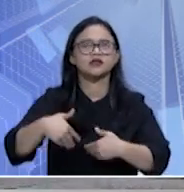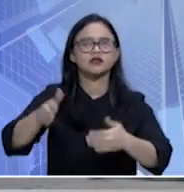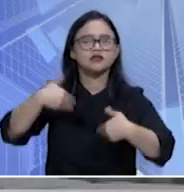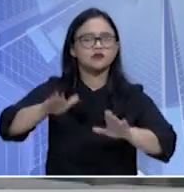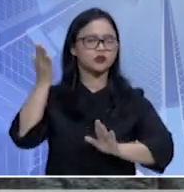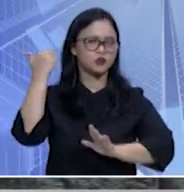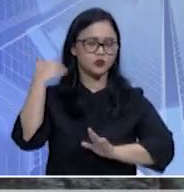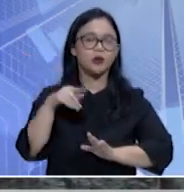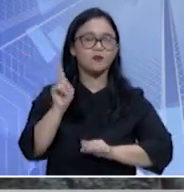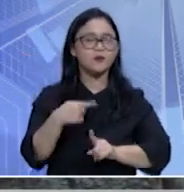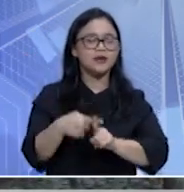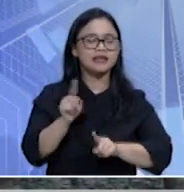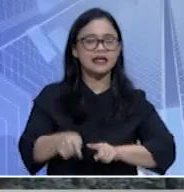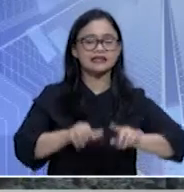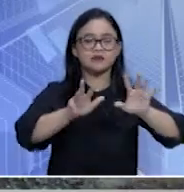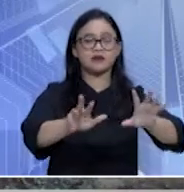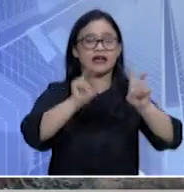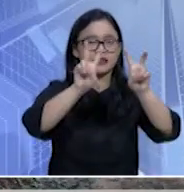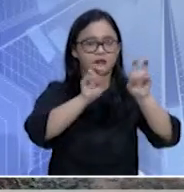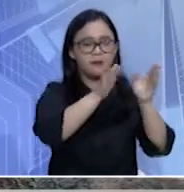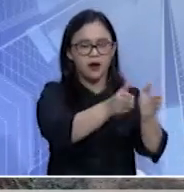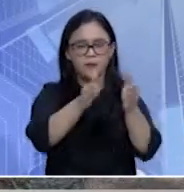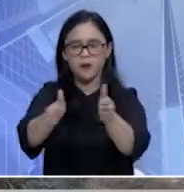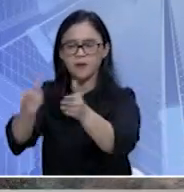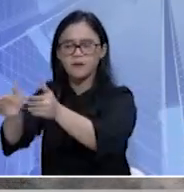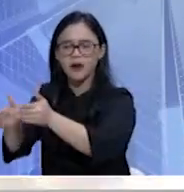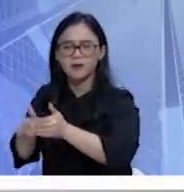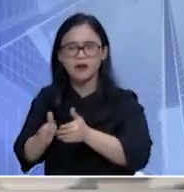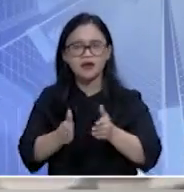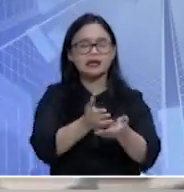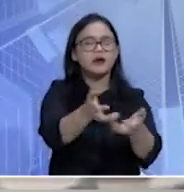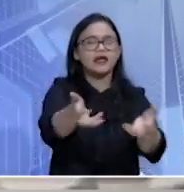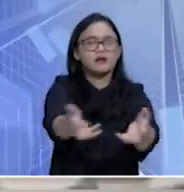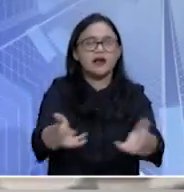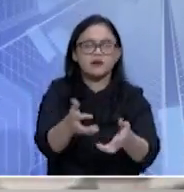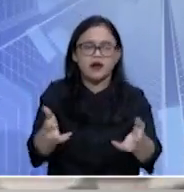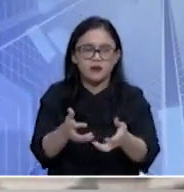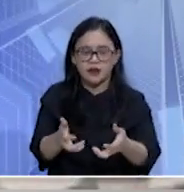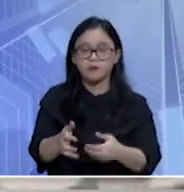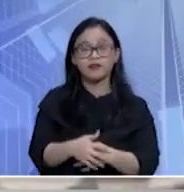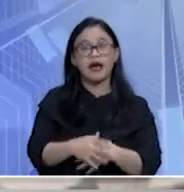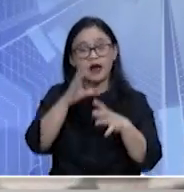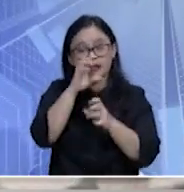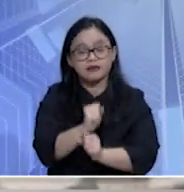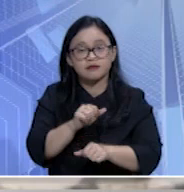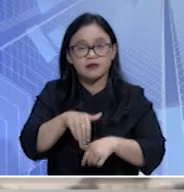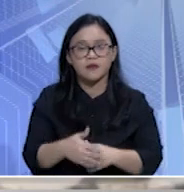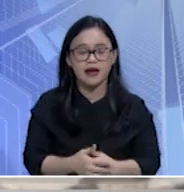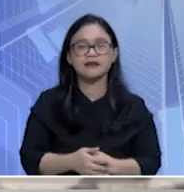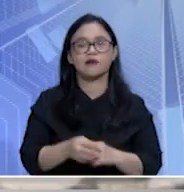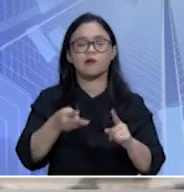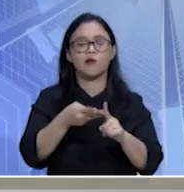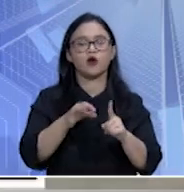diturunkan ke dalam sembilan subtema berdasarkan narasi relief di Candi Borobudur. Kami yakin, melalui Borobudur Trail of